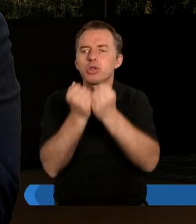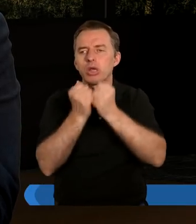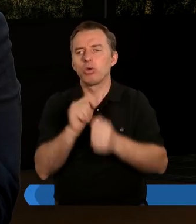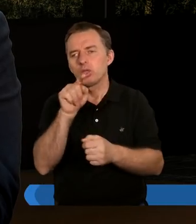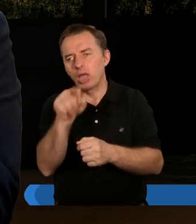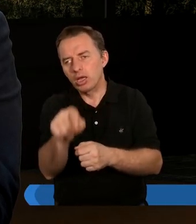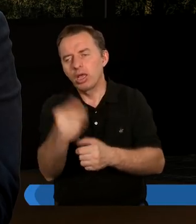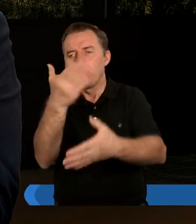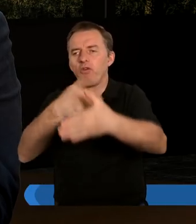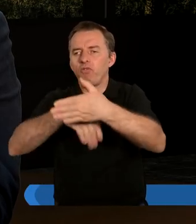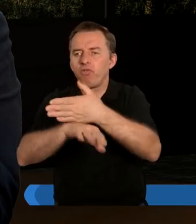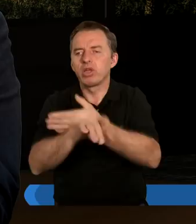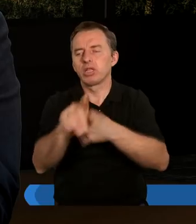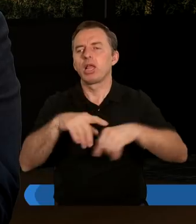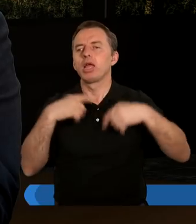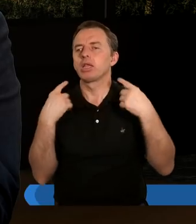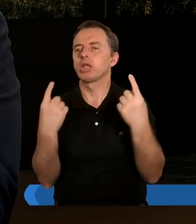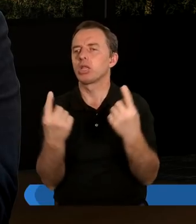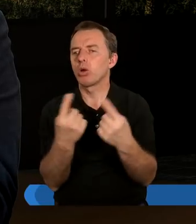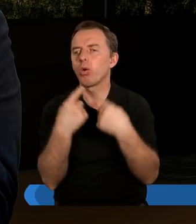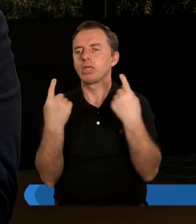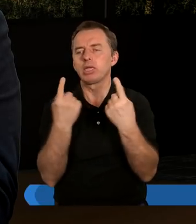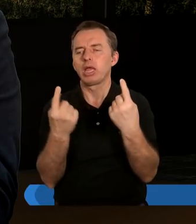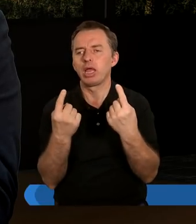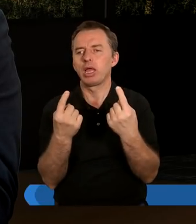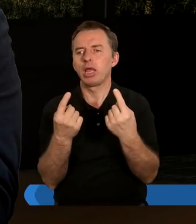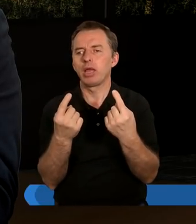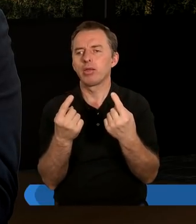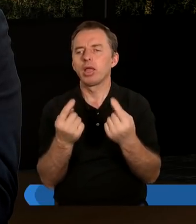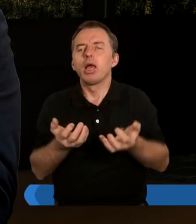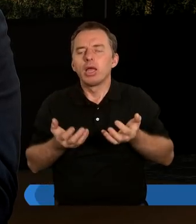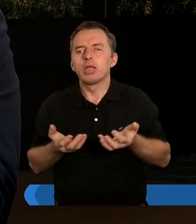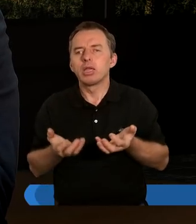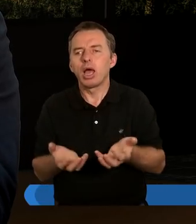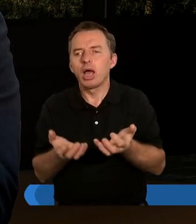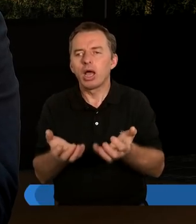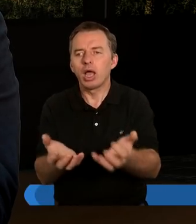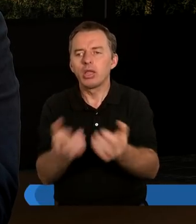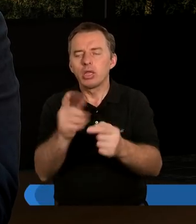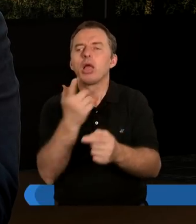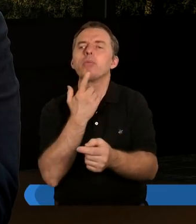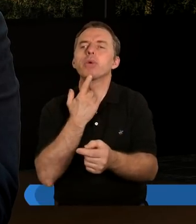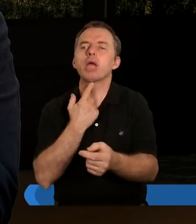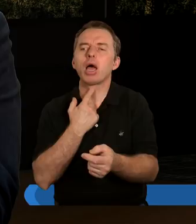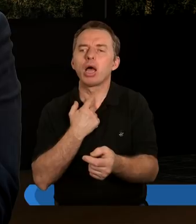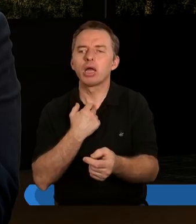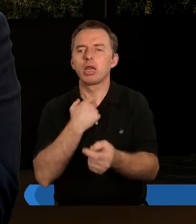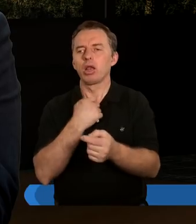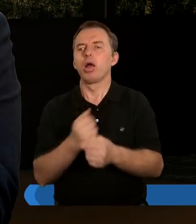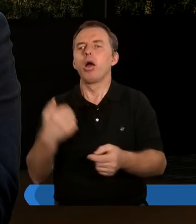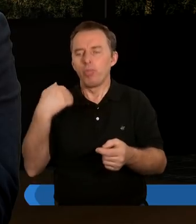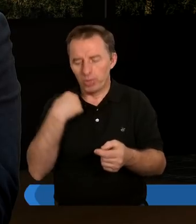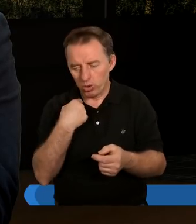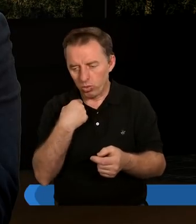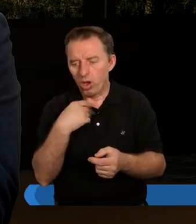właściwego wyjścia z tej sytuacji, no ta chęć, to pragnienie pojednania